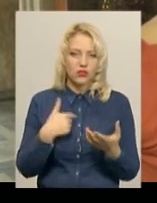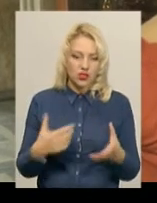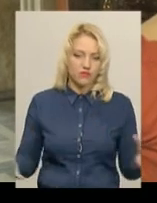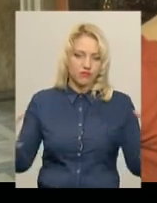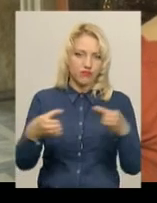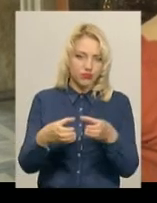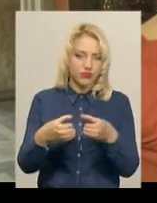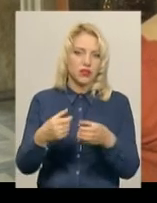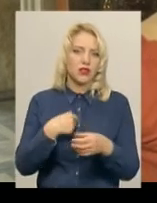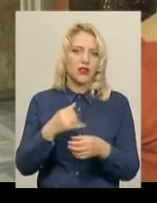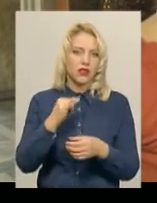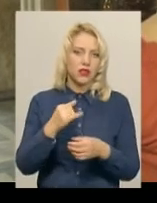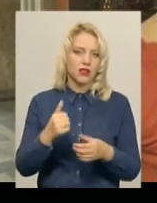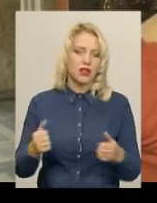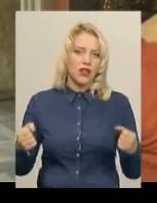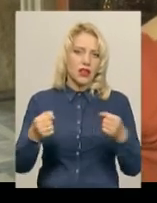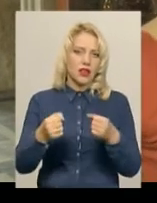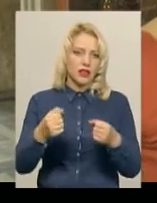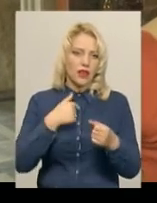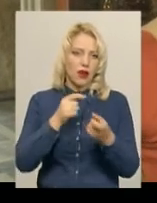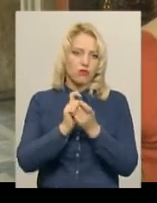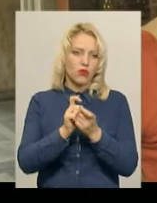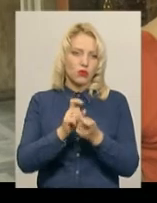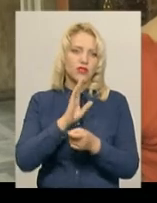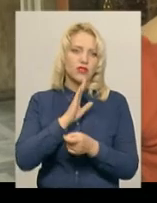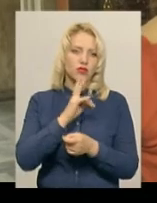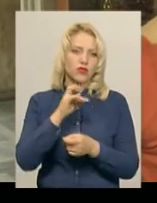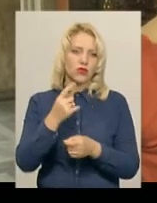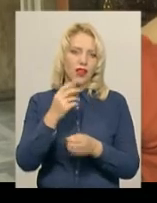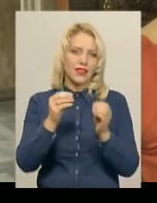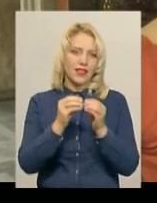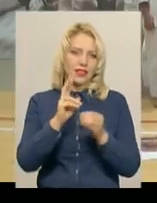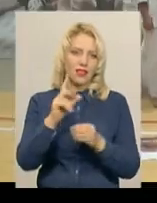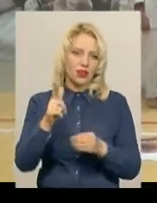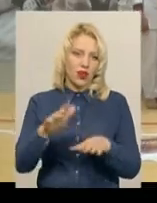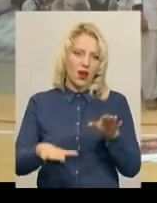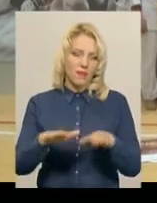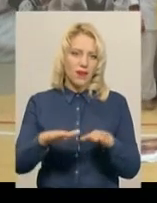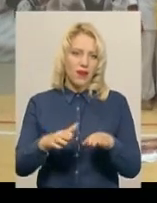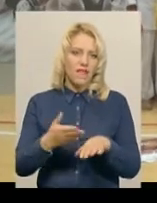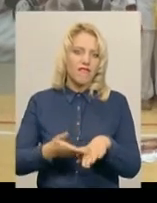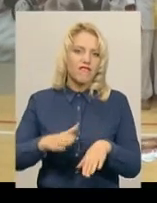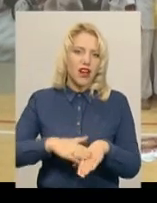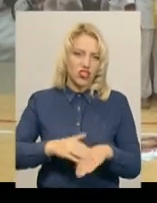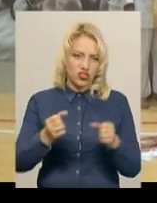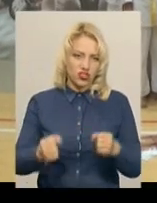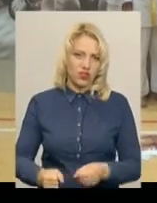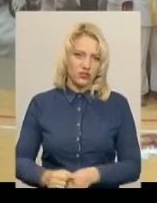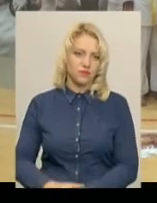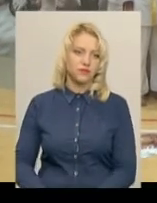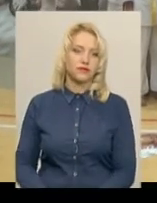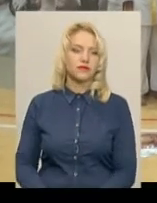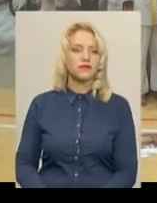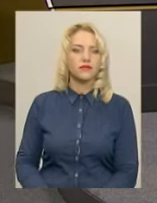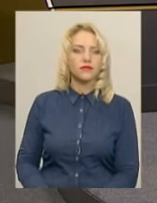категорію, і я боролась з дівчиною на 10 кг важче». Світлана Поробок, Іван Мовчан, Новини, Поділля,